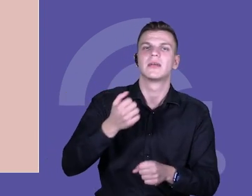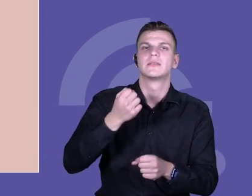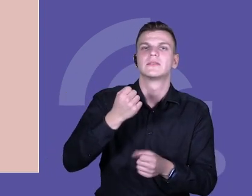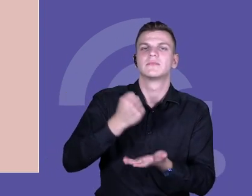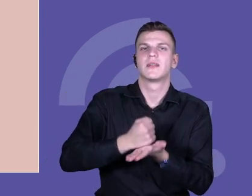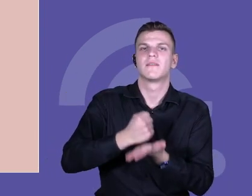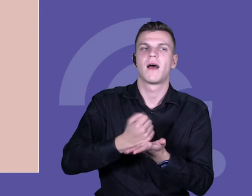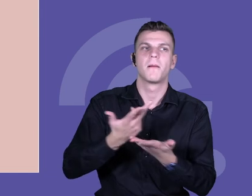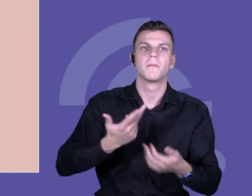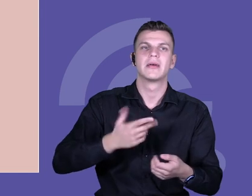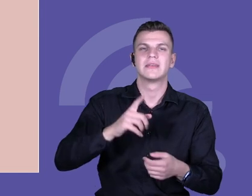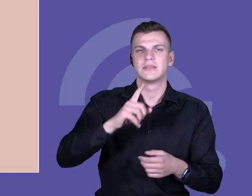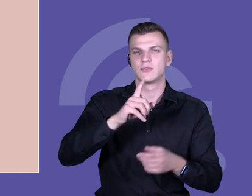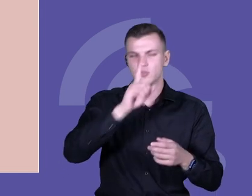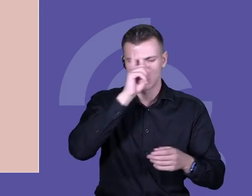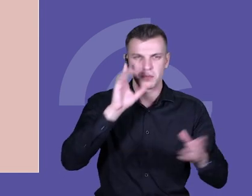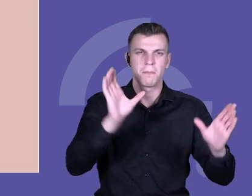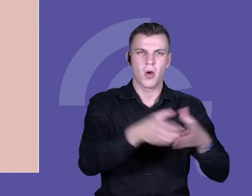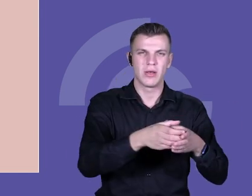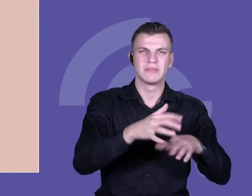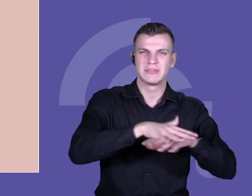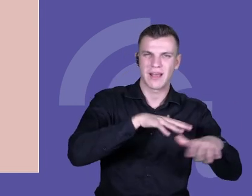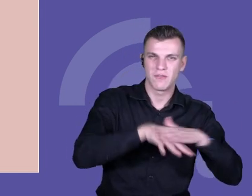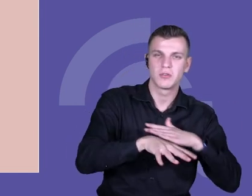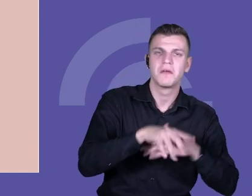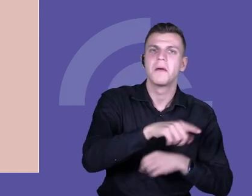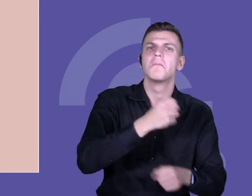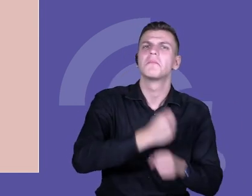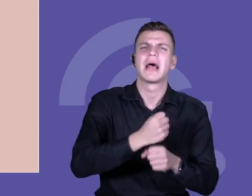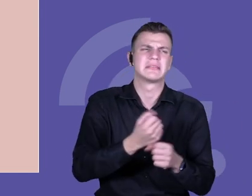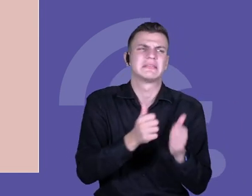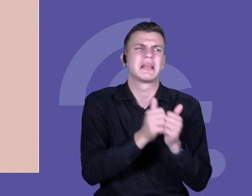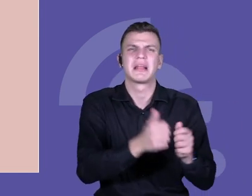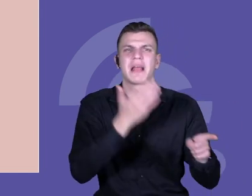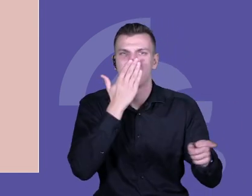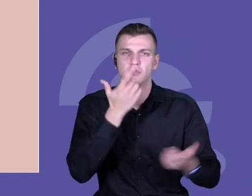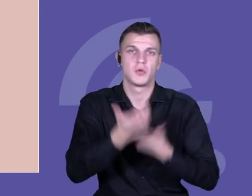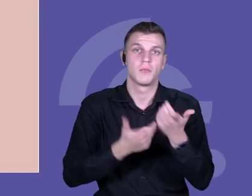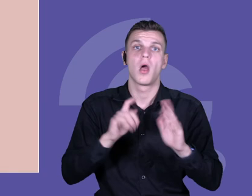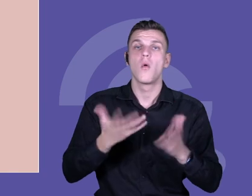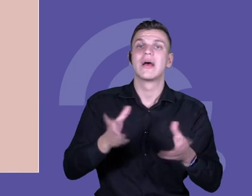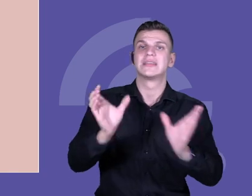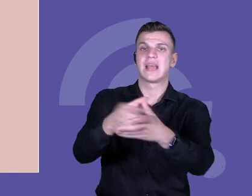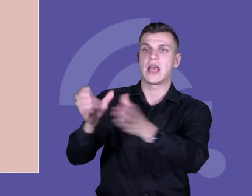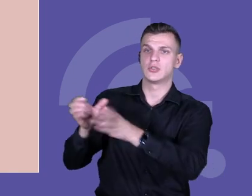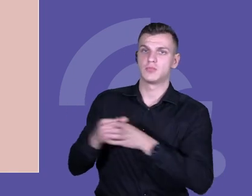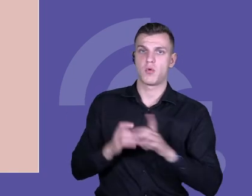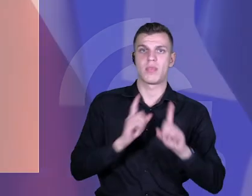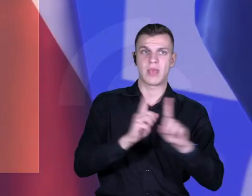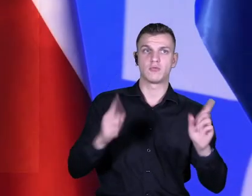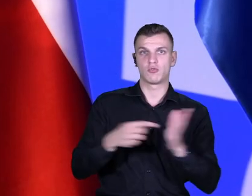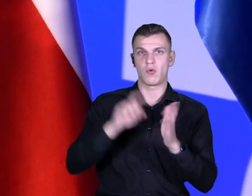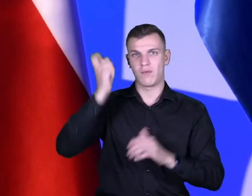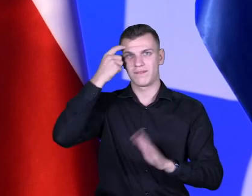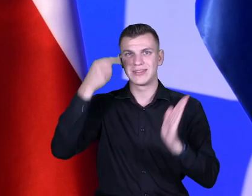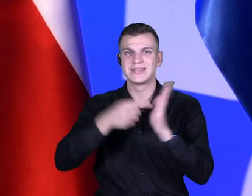zawodowych społeczności. Natomiast to nie jest po to, żeby tworzyć zespoły nauczycieli, tylko żeby usprawnić